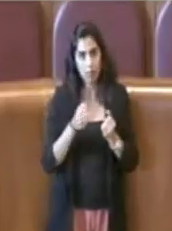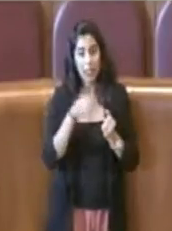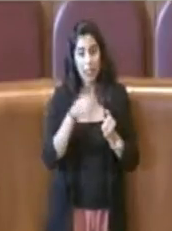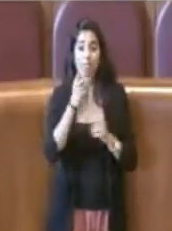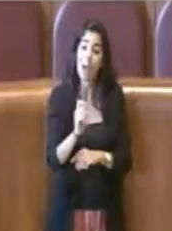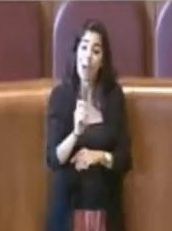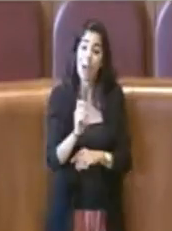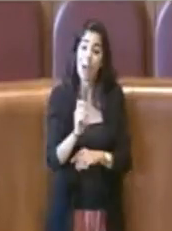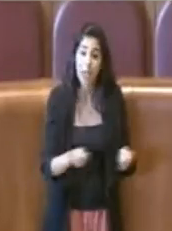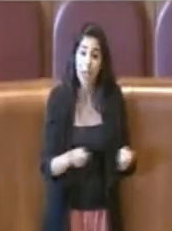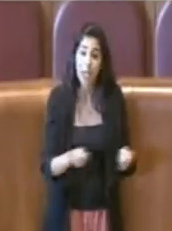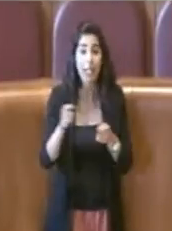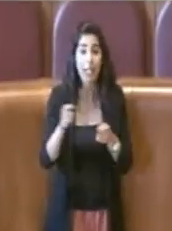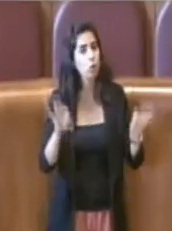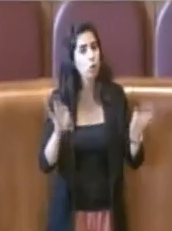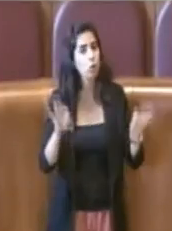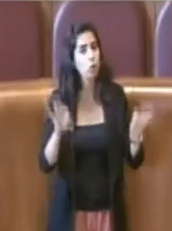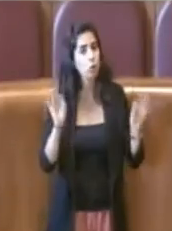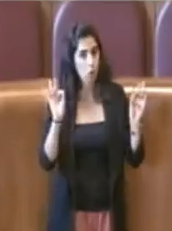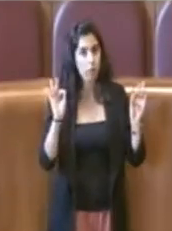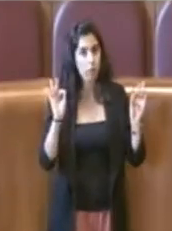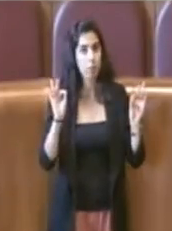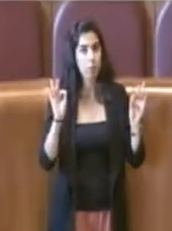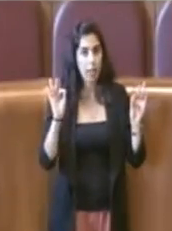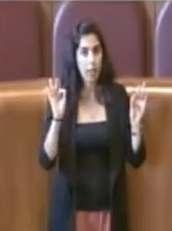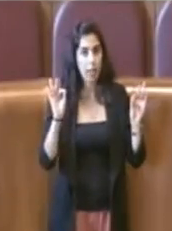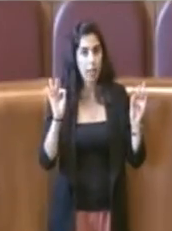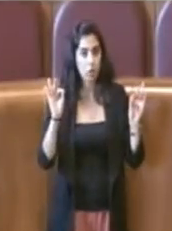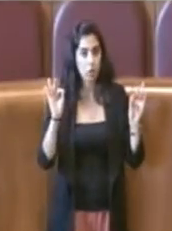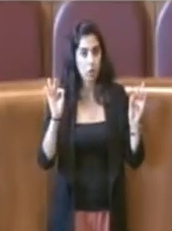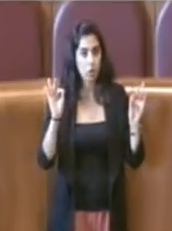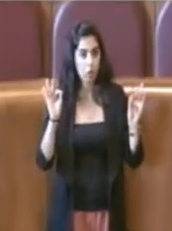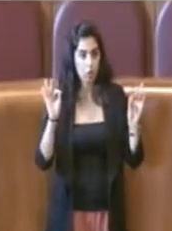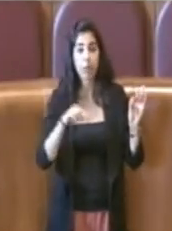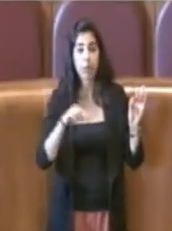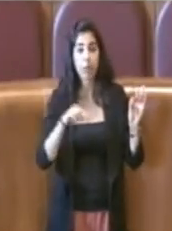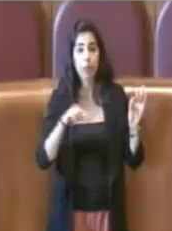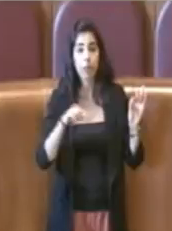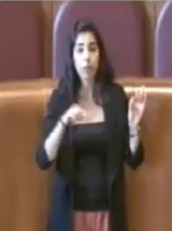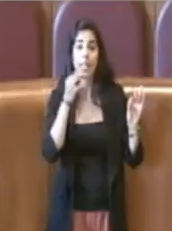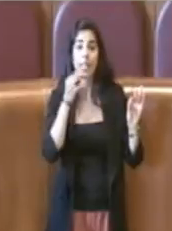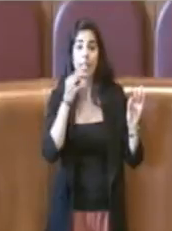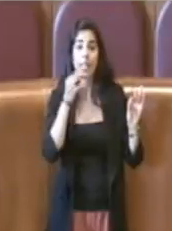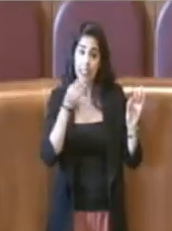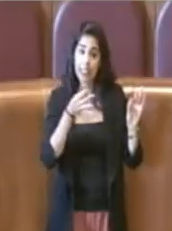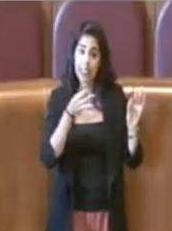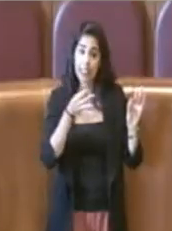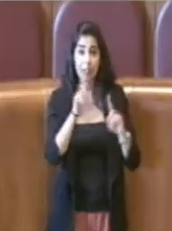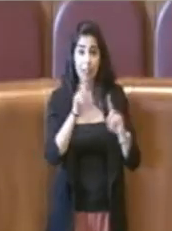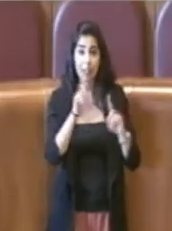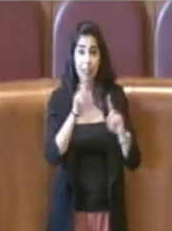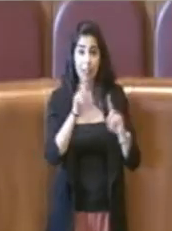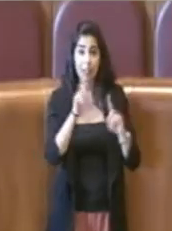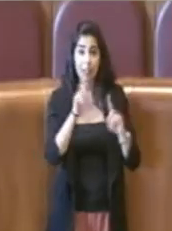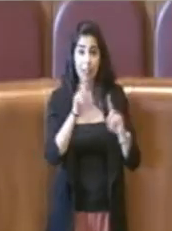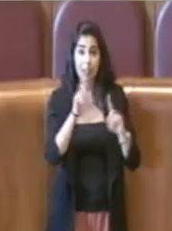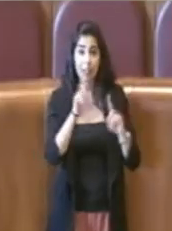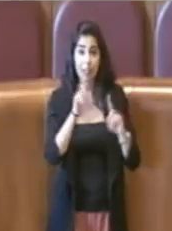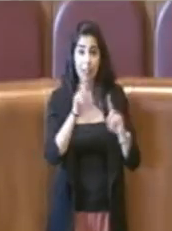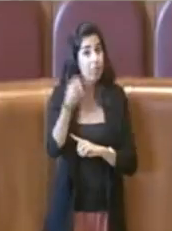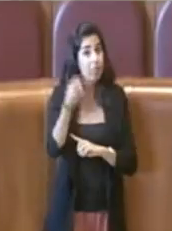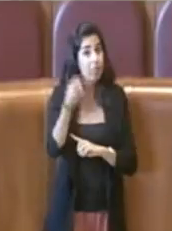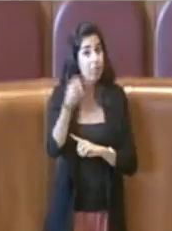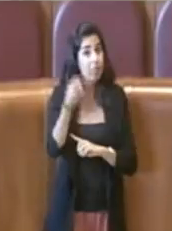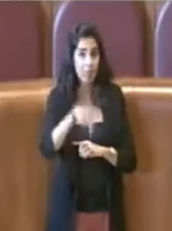sono stati sospesi. vuol dire che si dovrà procedere